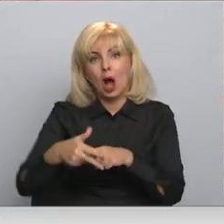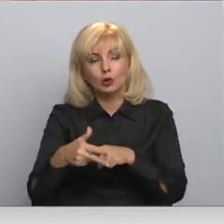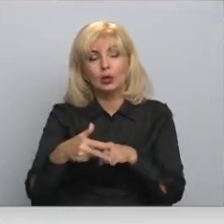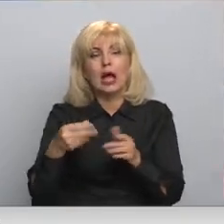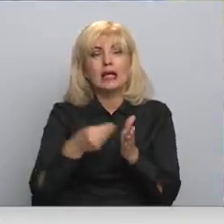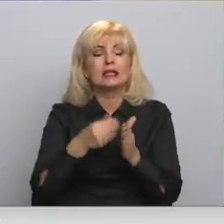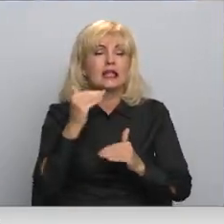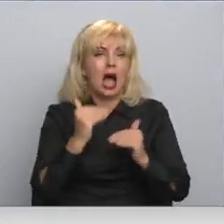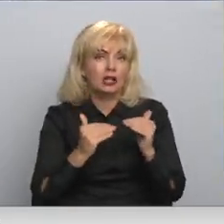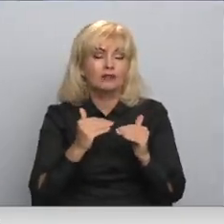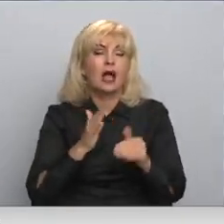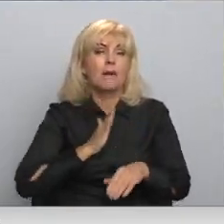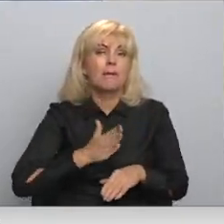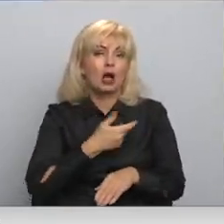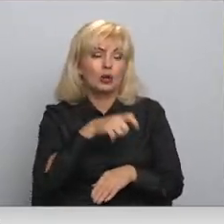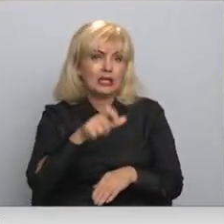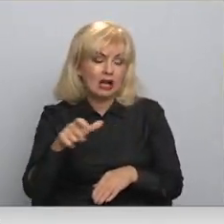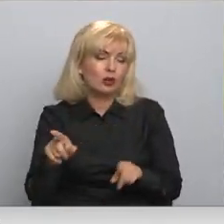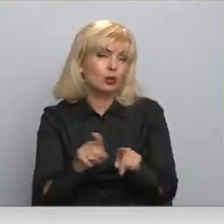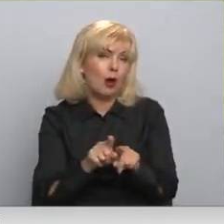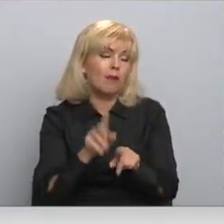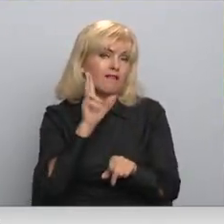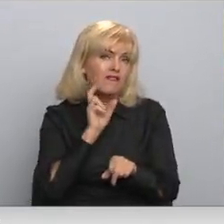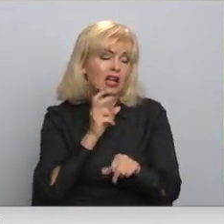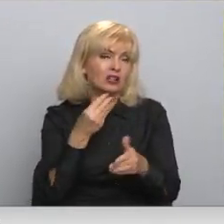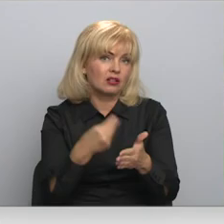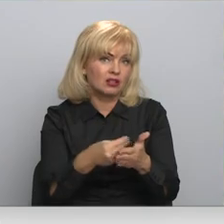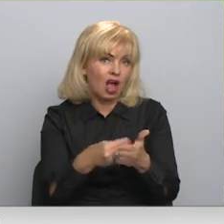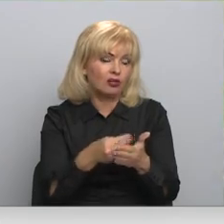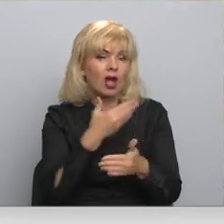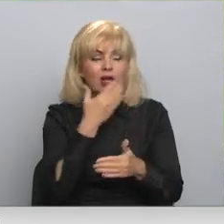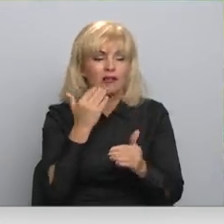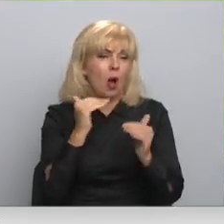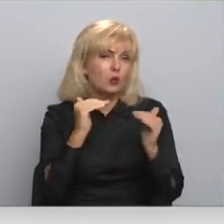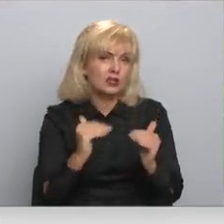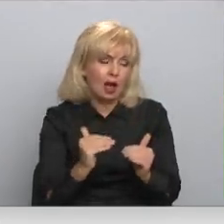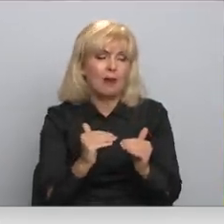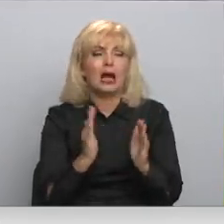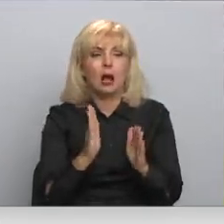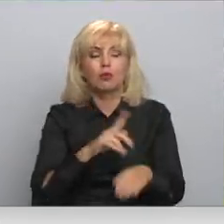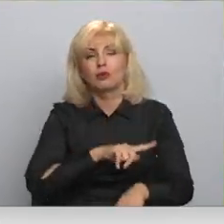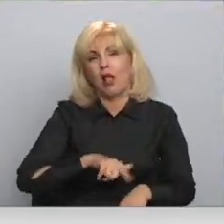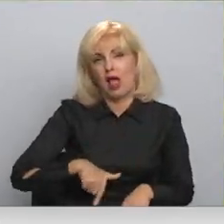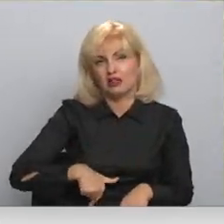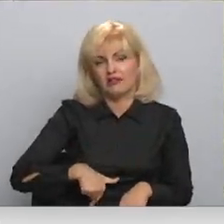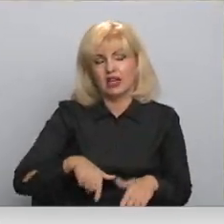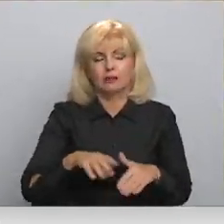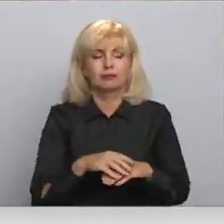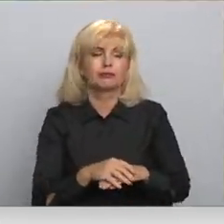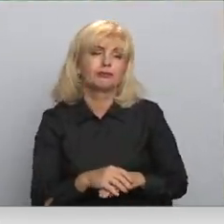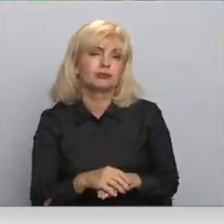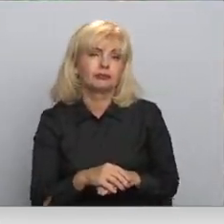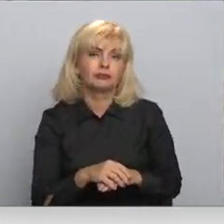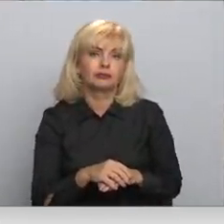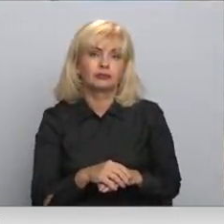iedzīvotājiem vismas pagaidām palcis nemainīts. Tiesa, tas nebūtu nav zemākais Latvijā. Dinieji Mļenava, Tenis Bikovskis, RTV,